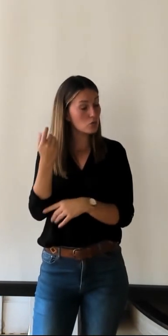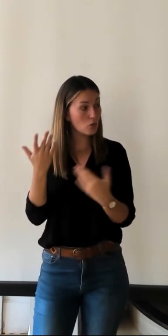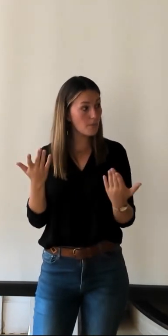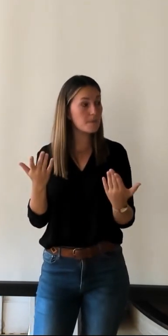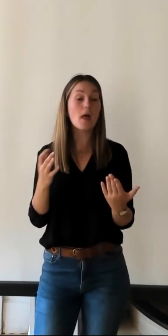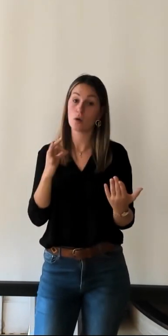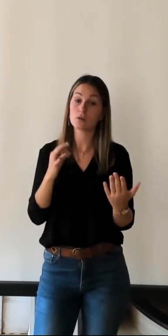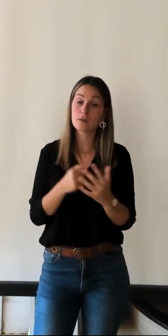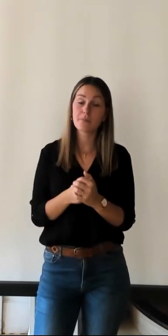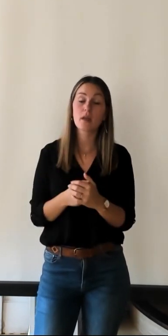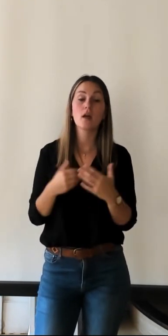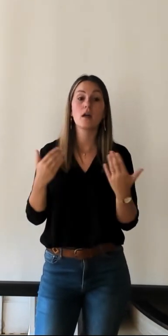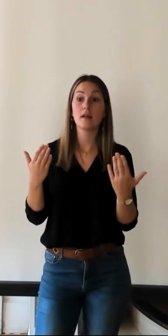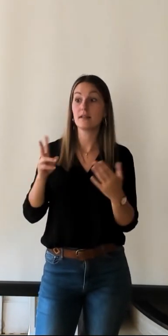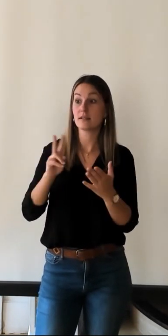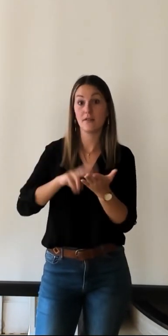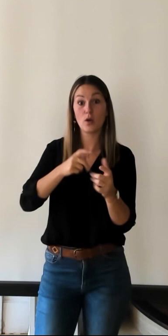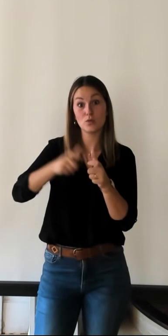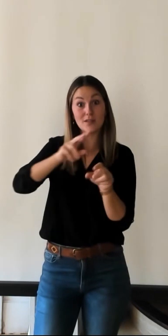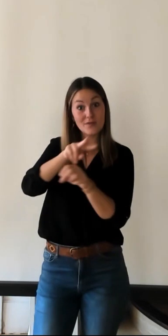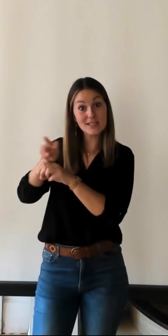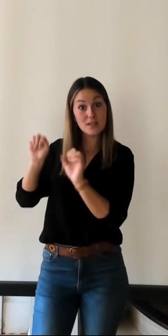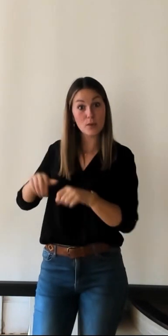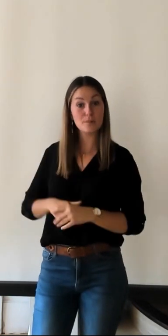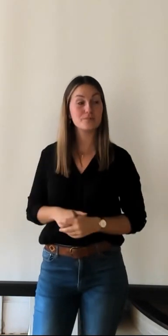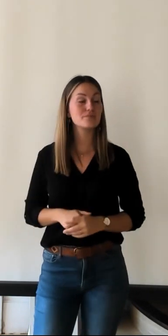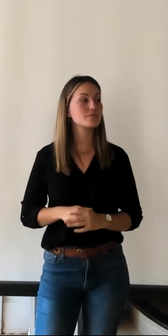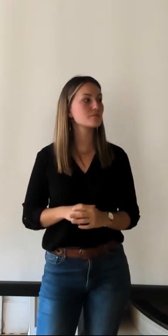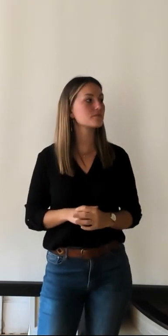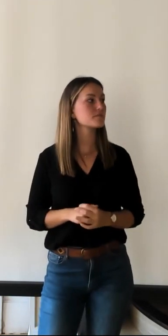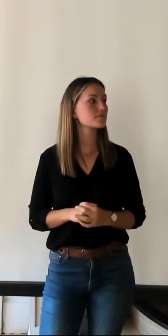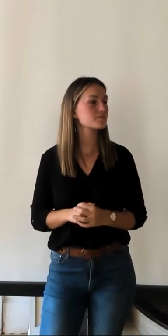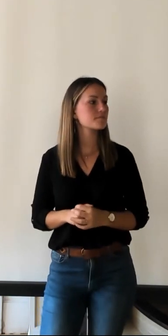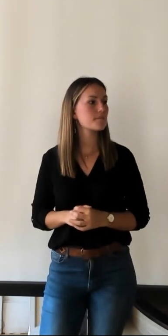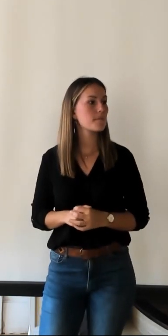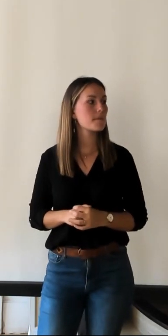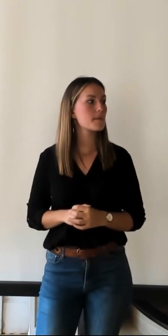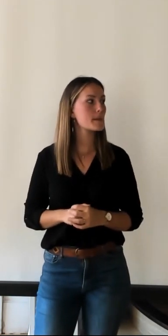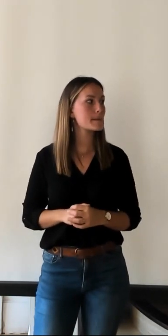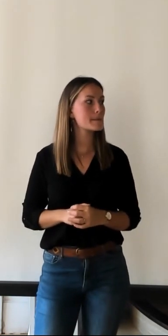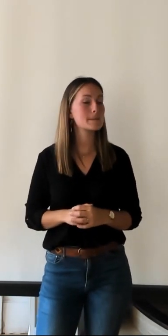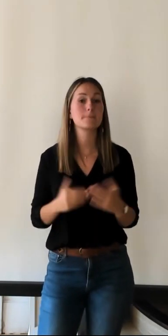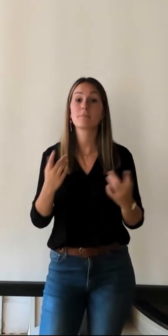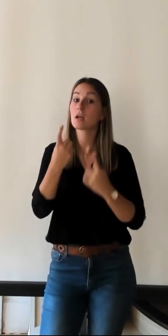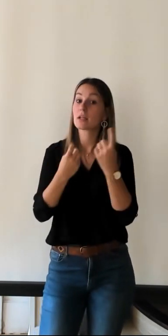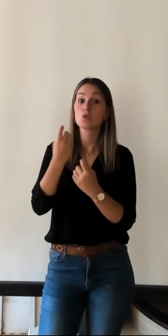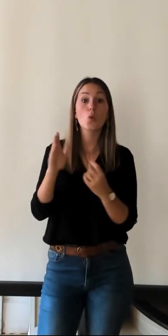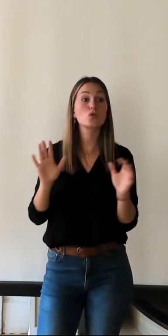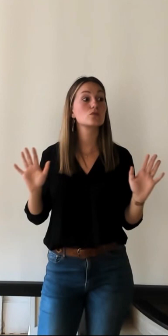précurseur à Lyon oui voilà d'autres questions